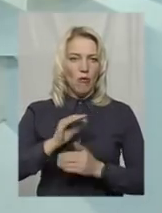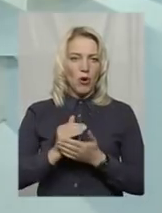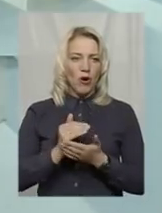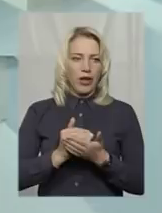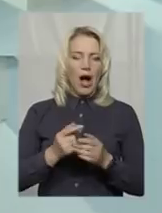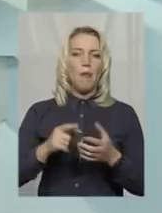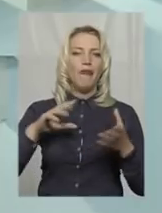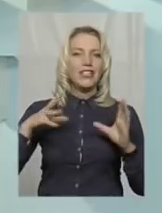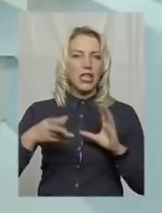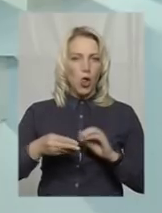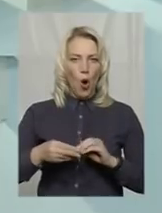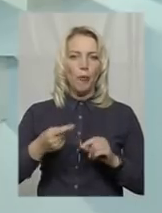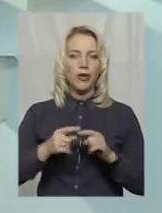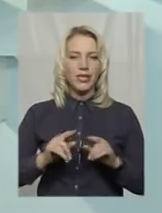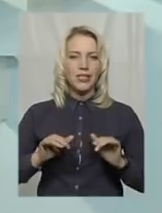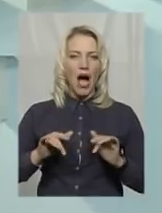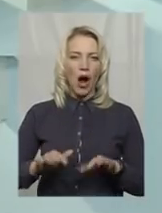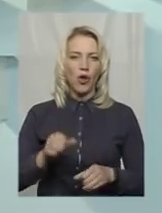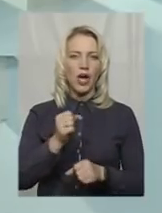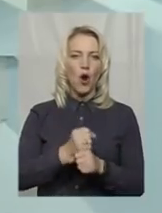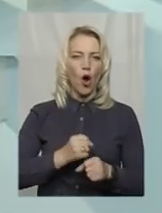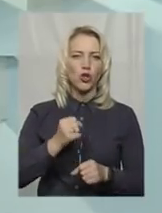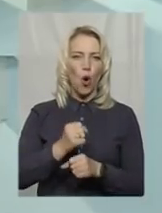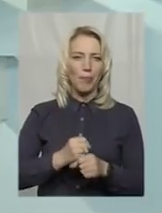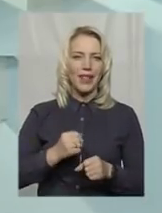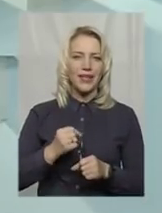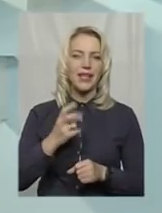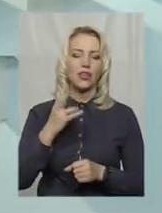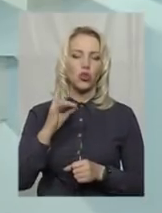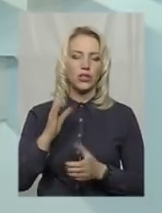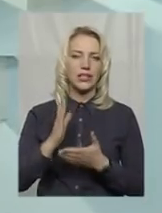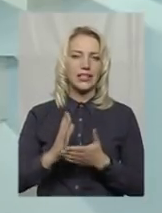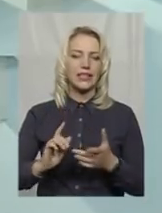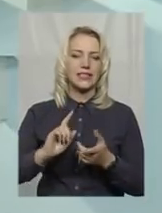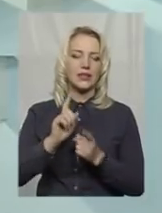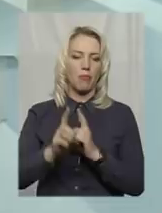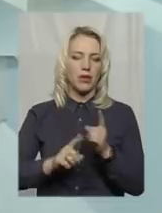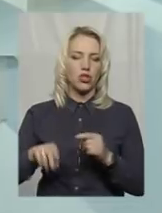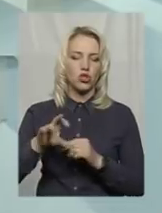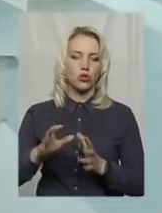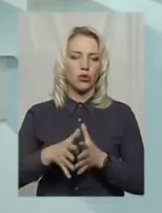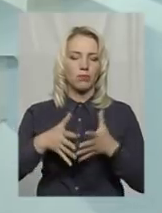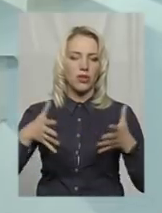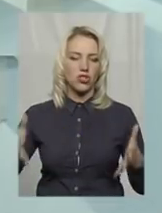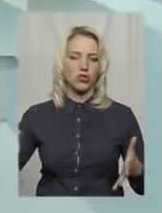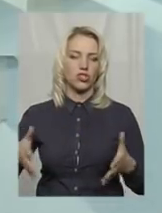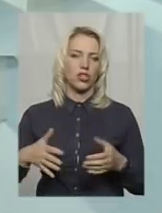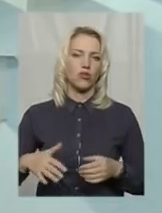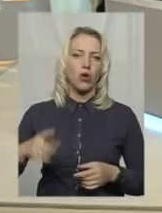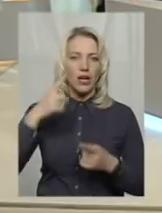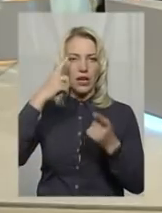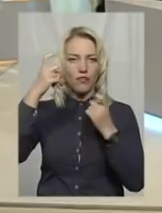Тобто, в цілому, заходи розроблені, є тільки зміни щодо більш розширеного інформативного простору.